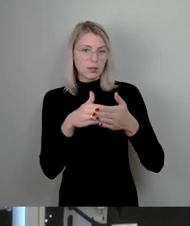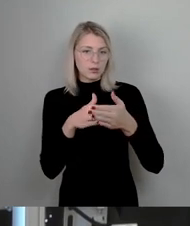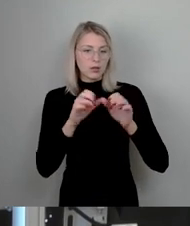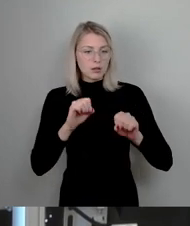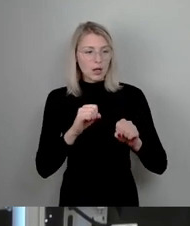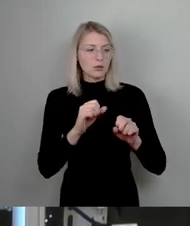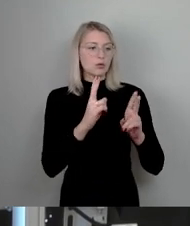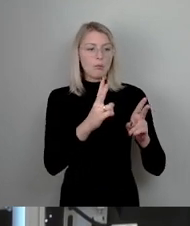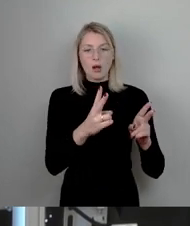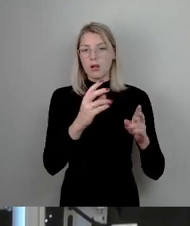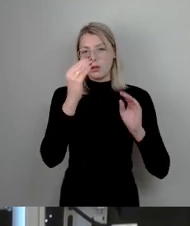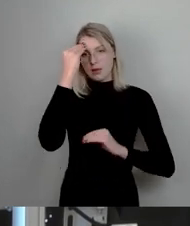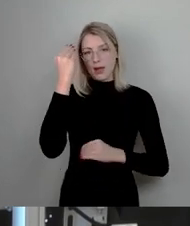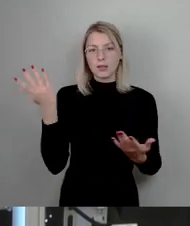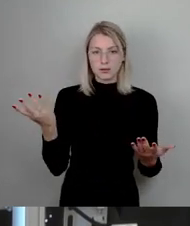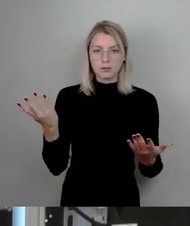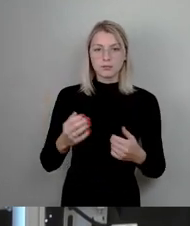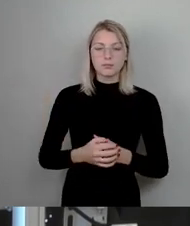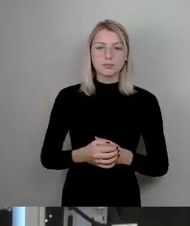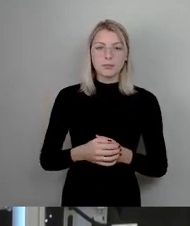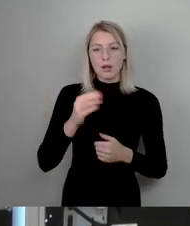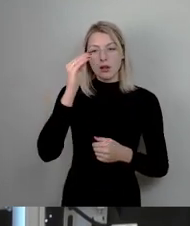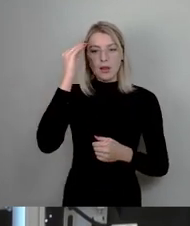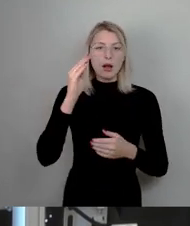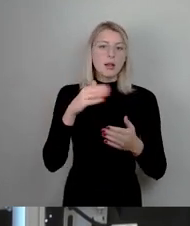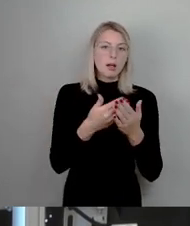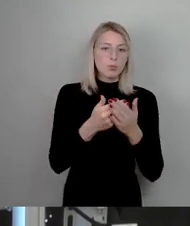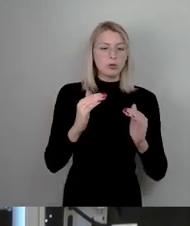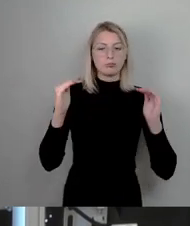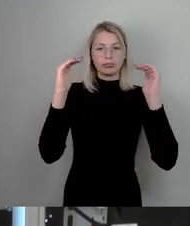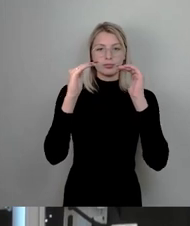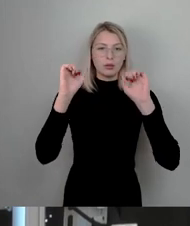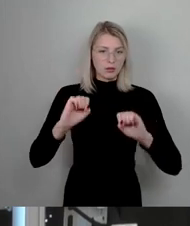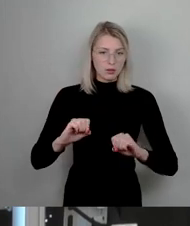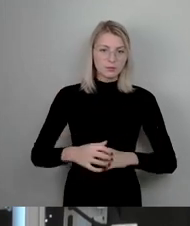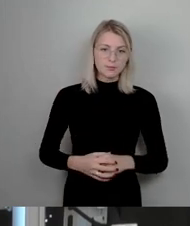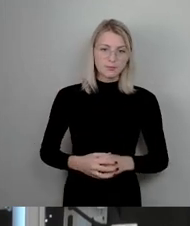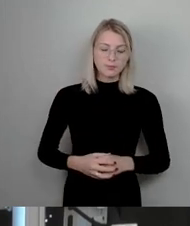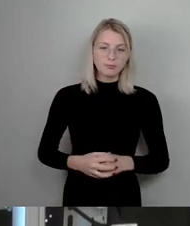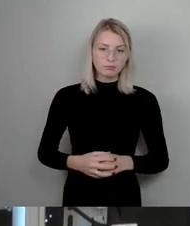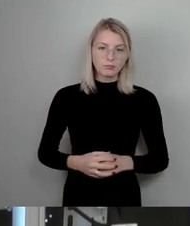lernen und Lernangebote auf Augenhöhe annehmen.